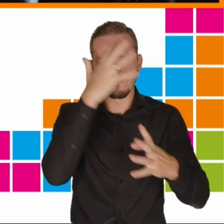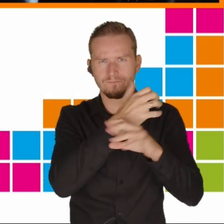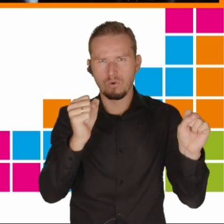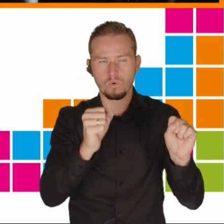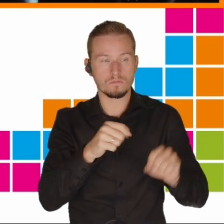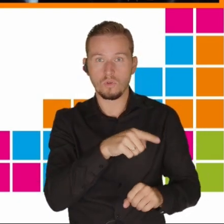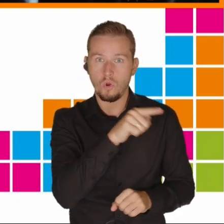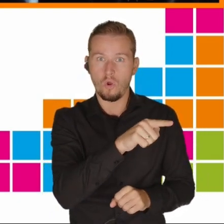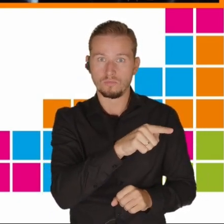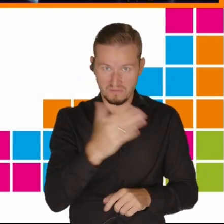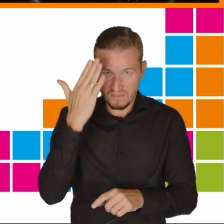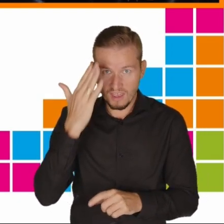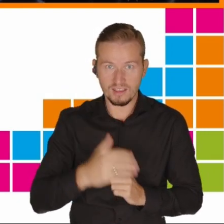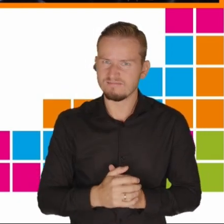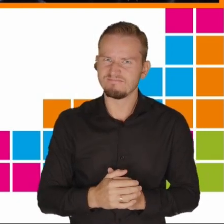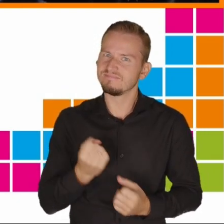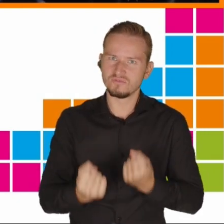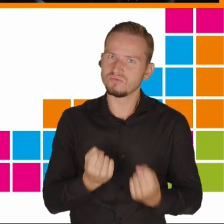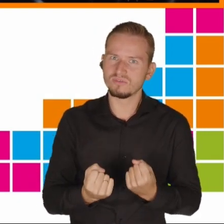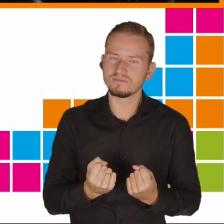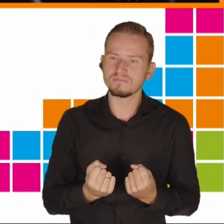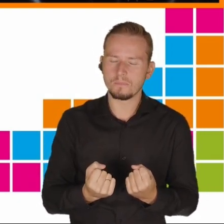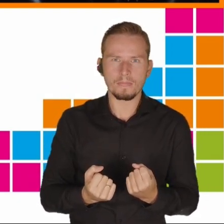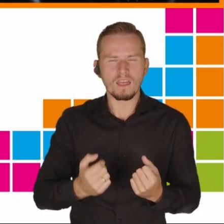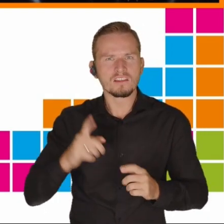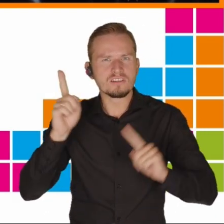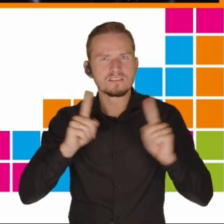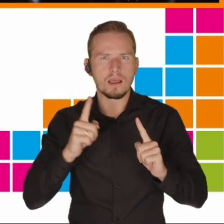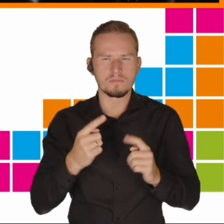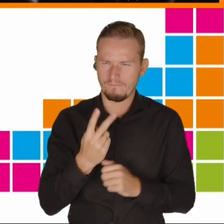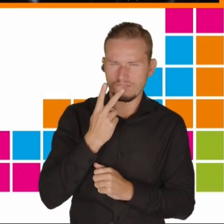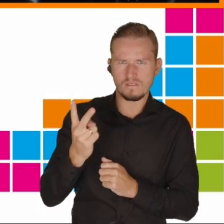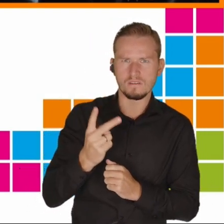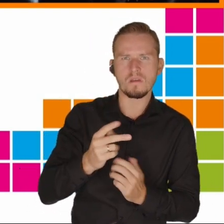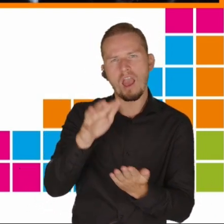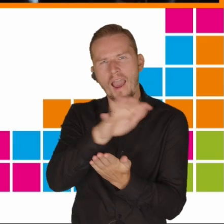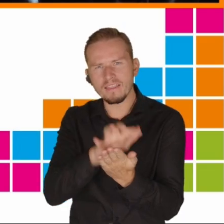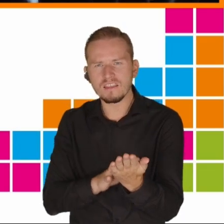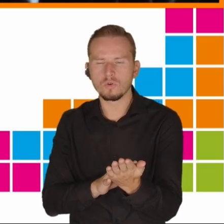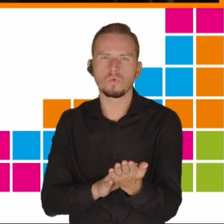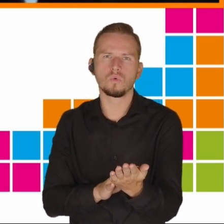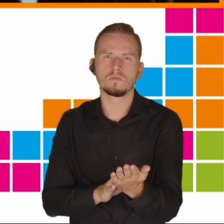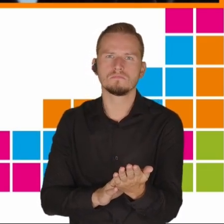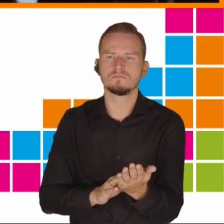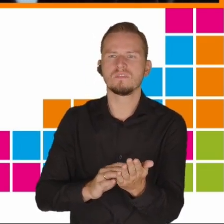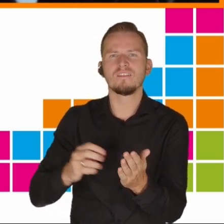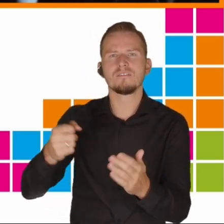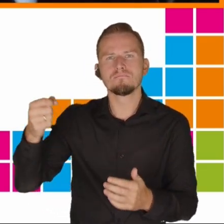Często widzimy artykuł albo post na Instagramie, jakiś wpis